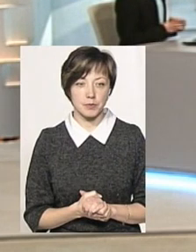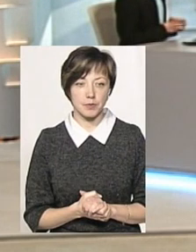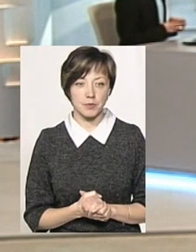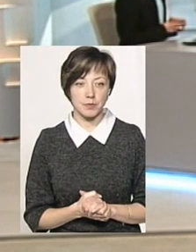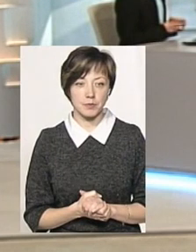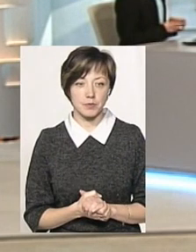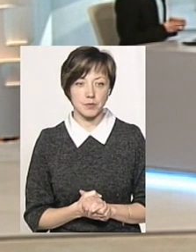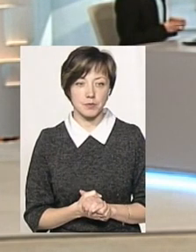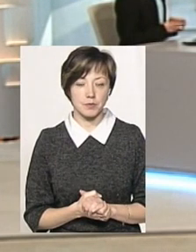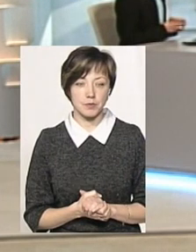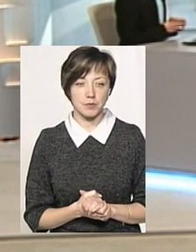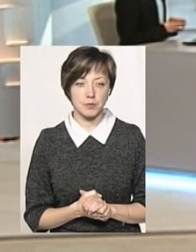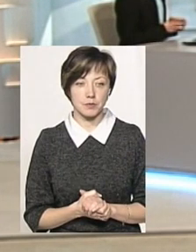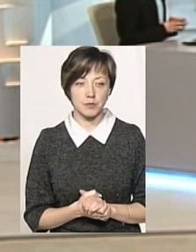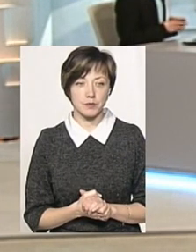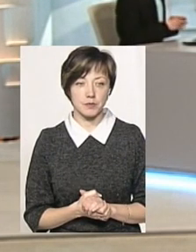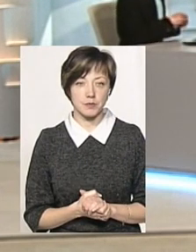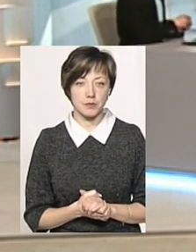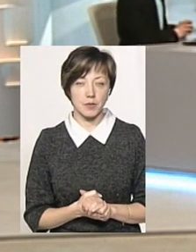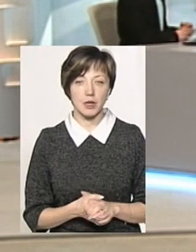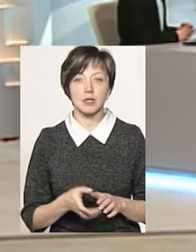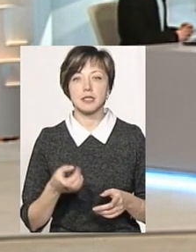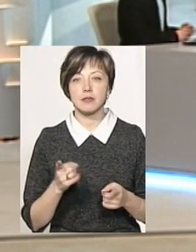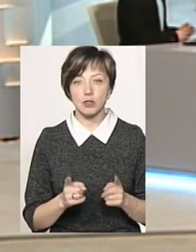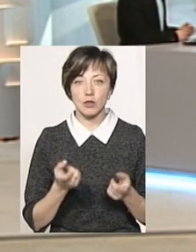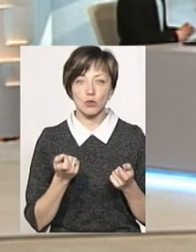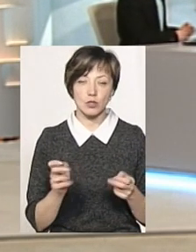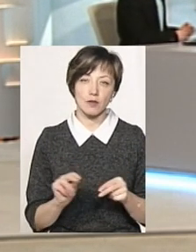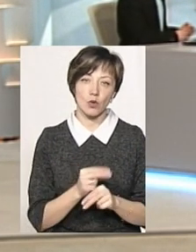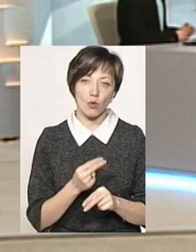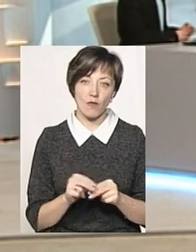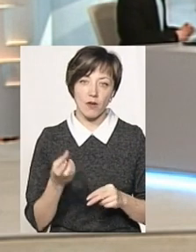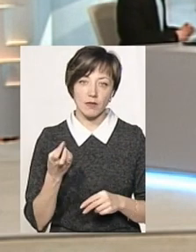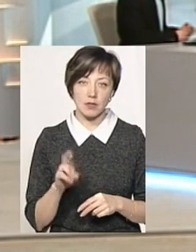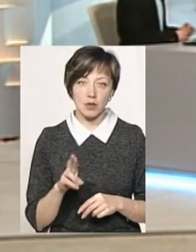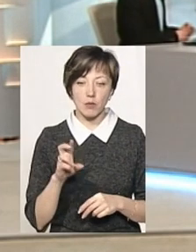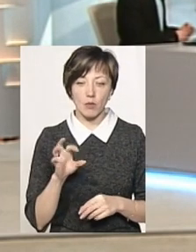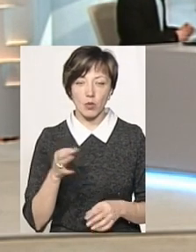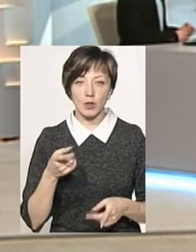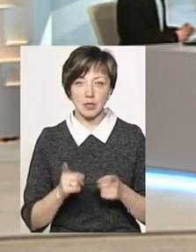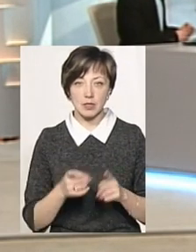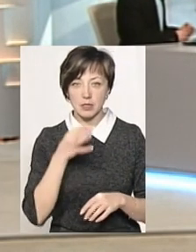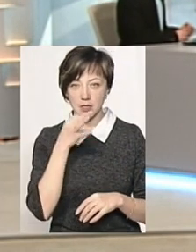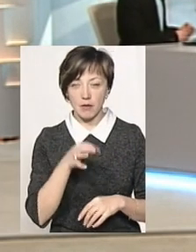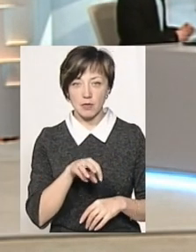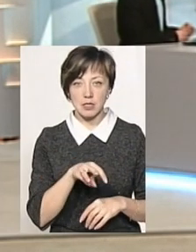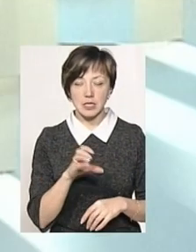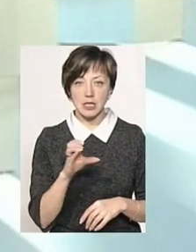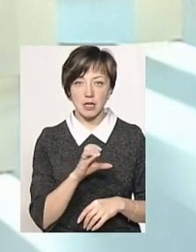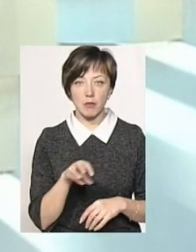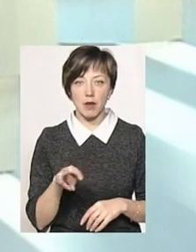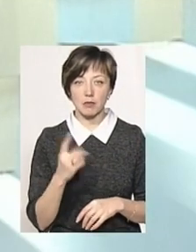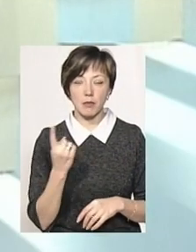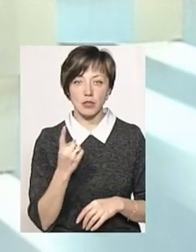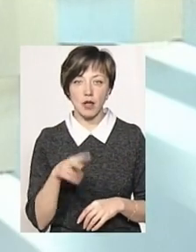Звичайно, що він теж трошки відкоригувався, скажімо так, бо дійсно, як сказав Сергій Михайлович, що